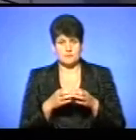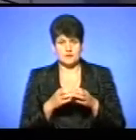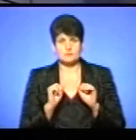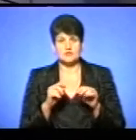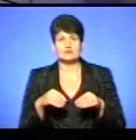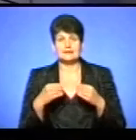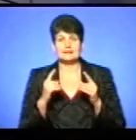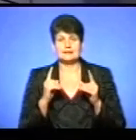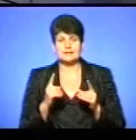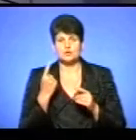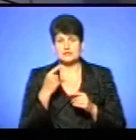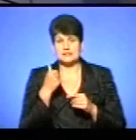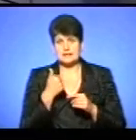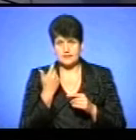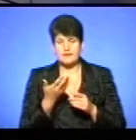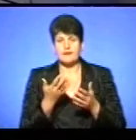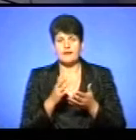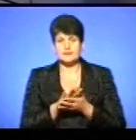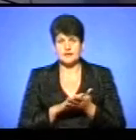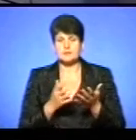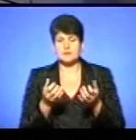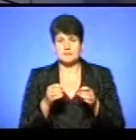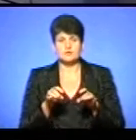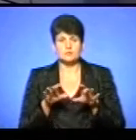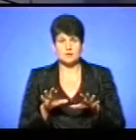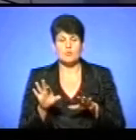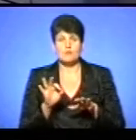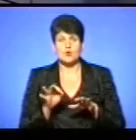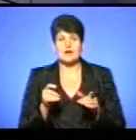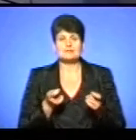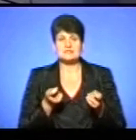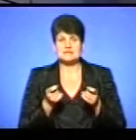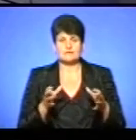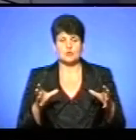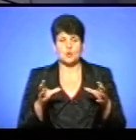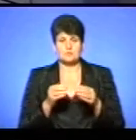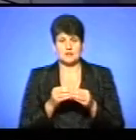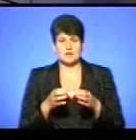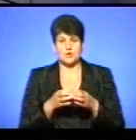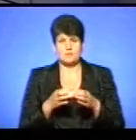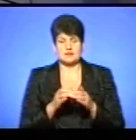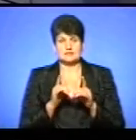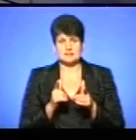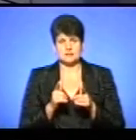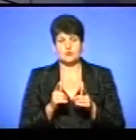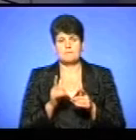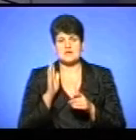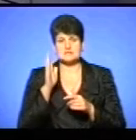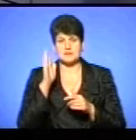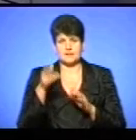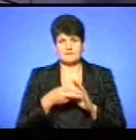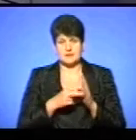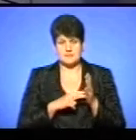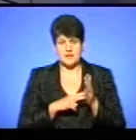лише один рік на цей процес. А далі прийматимемо рішення про адміністративне об'єднання громад згідно з затвердженими перспективними планами в